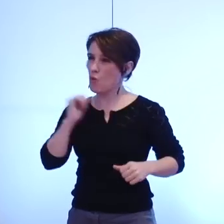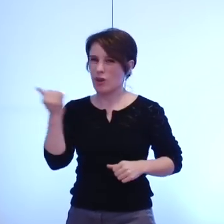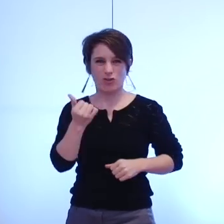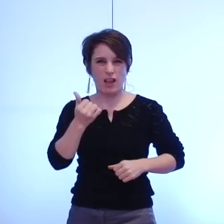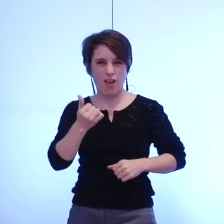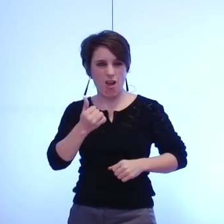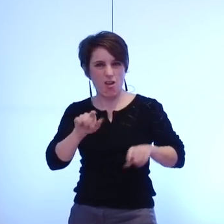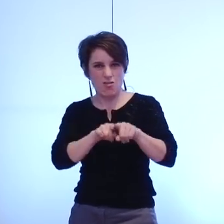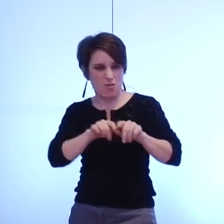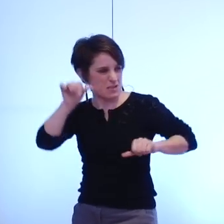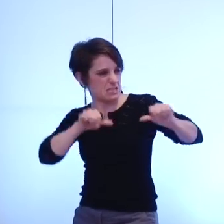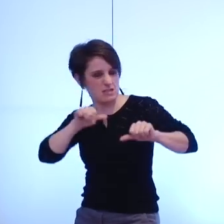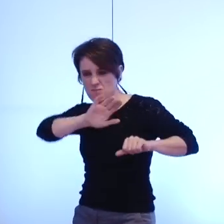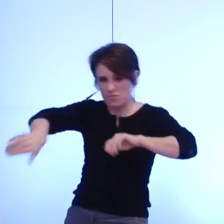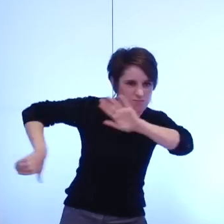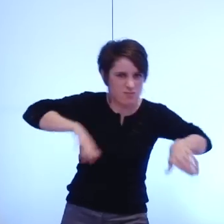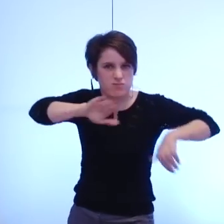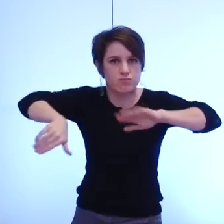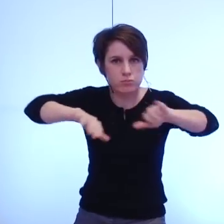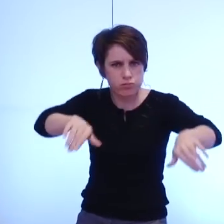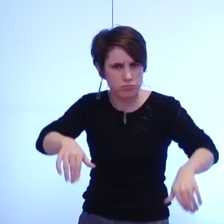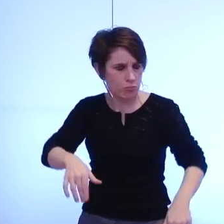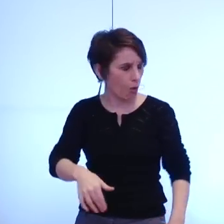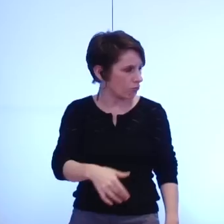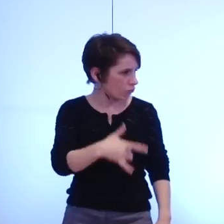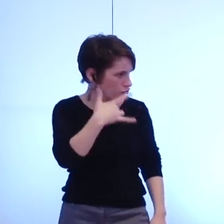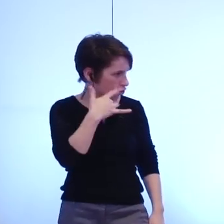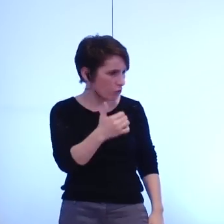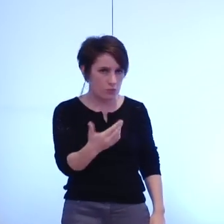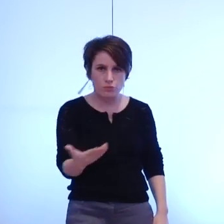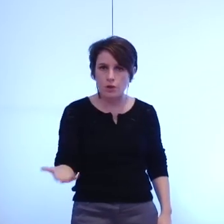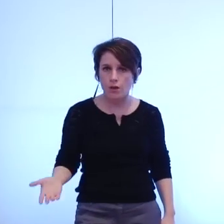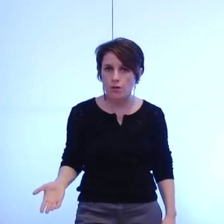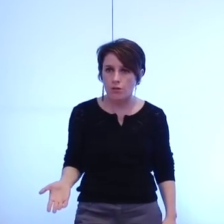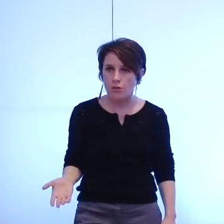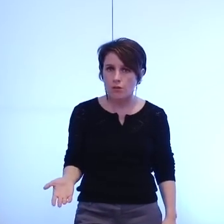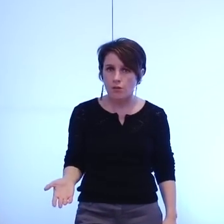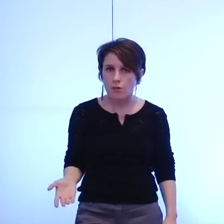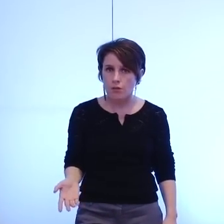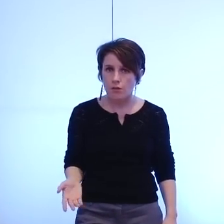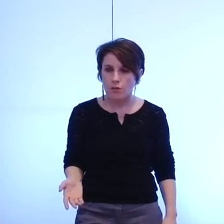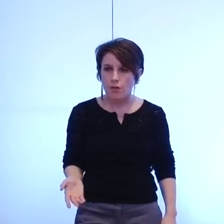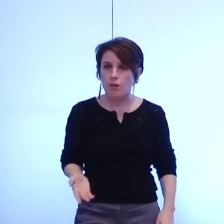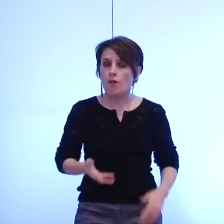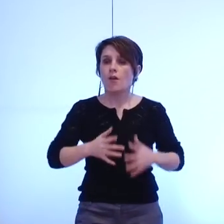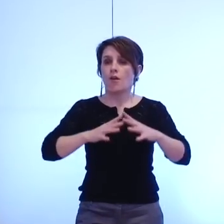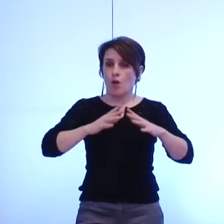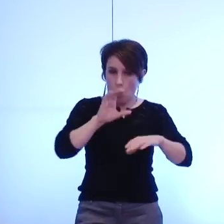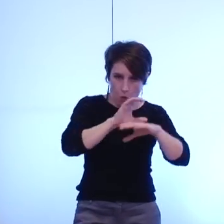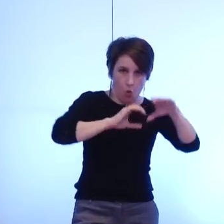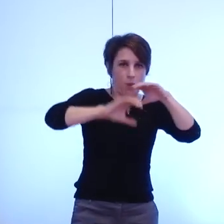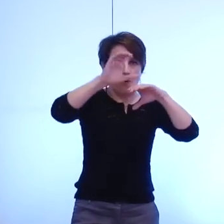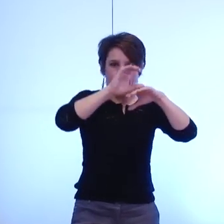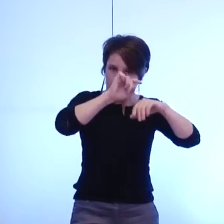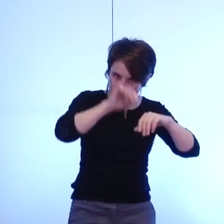que de la résumer à des postures de cette nature rassembler là aussi renforcer les complémentarités supprimer les concurrences